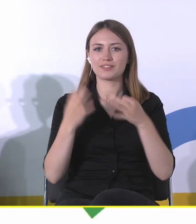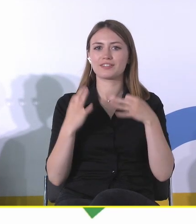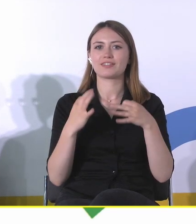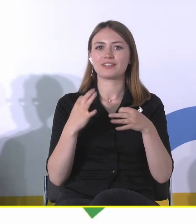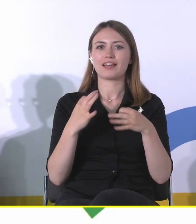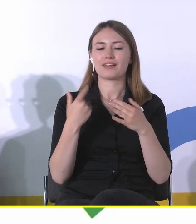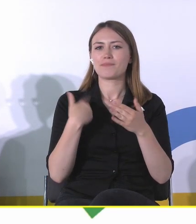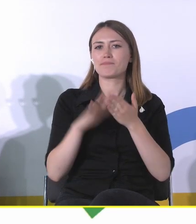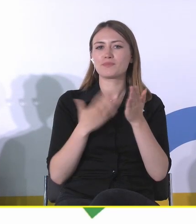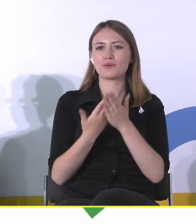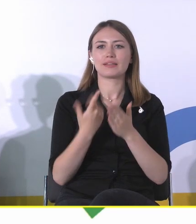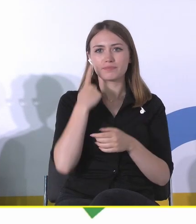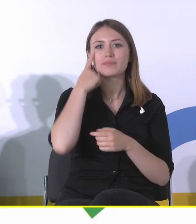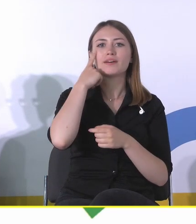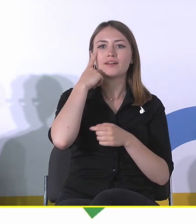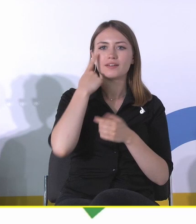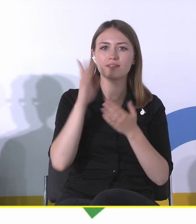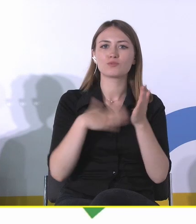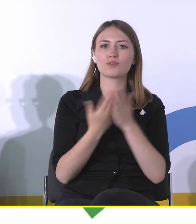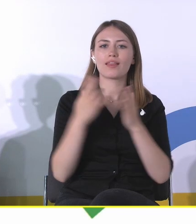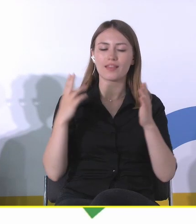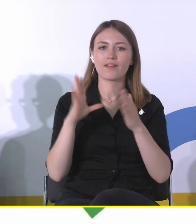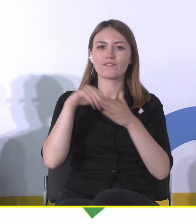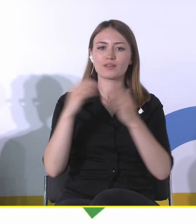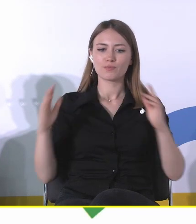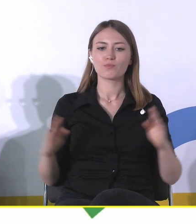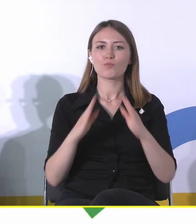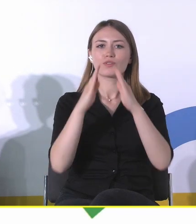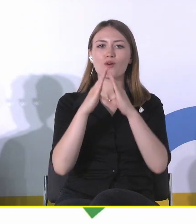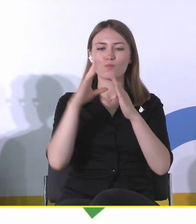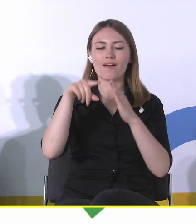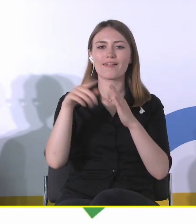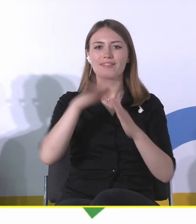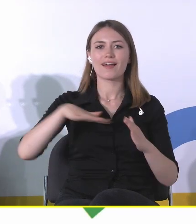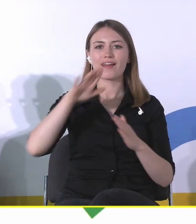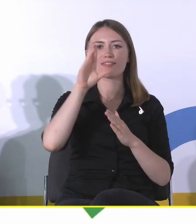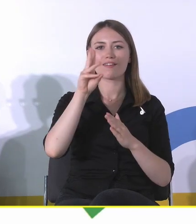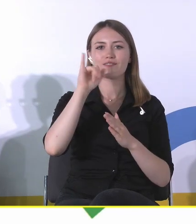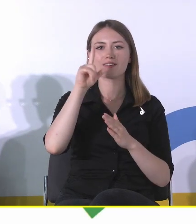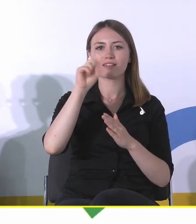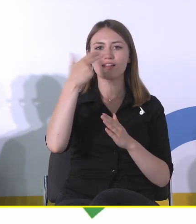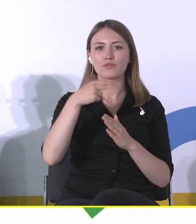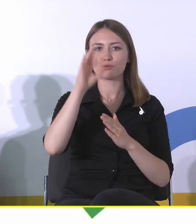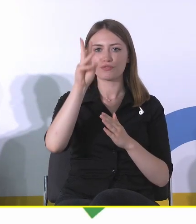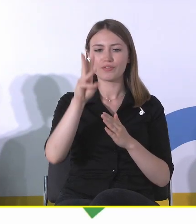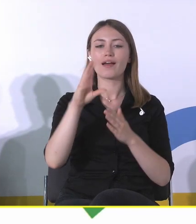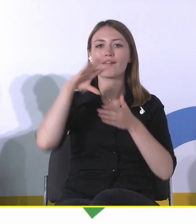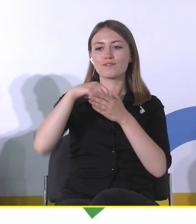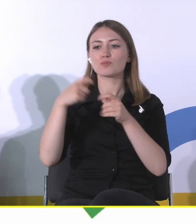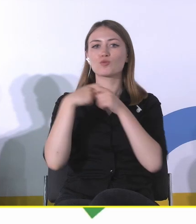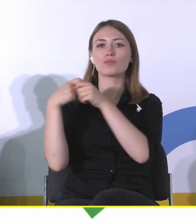przypomniał, na przykład Muzeum w Wilanowie współpracuje z lokalną placówką opiekującą się chorymi na